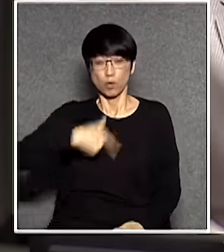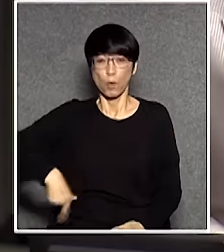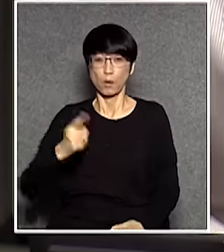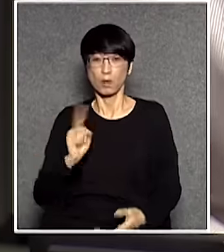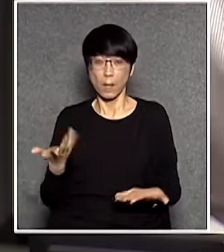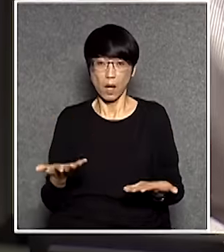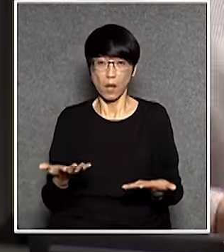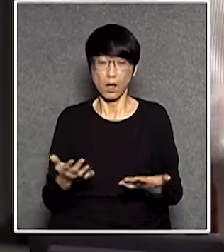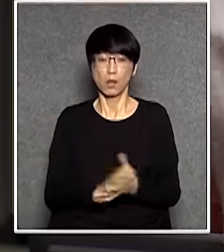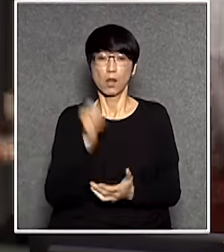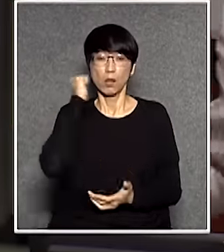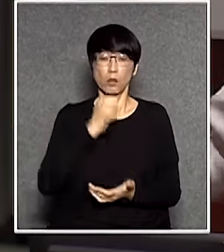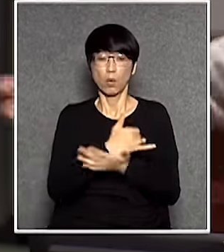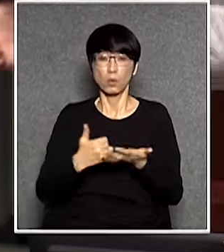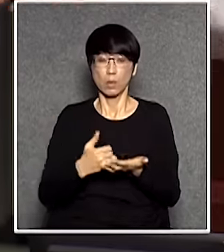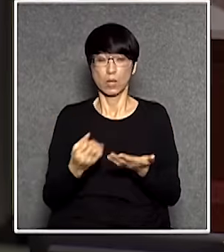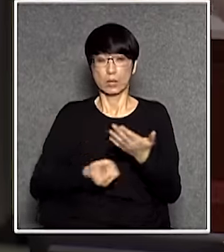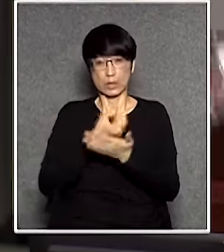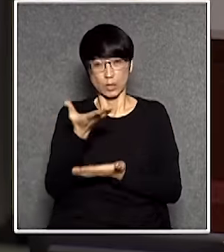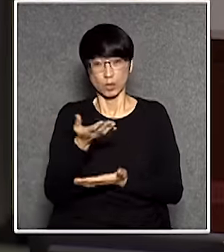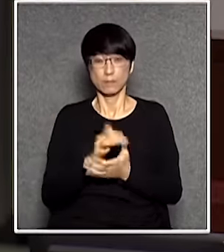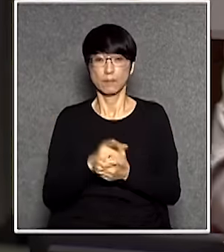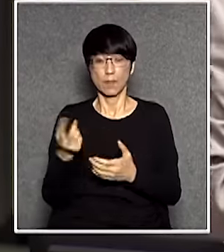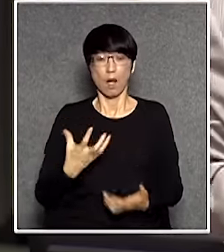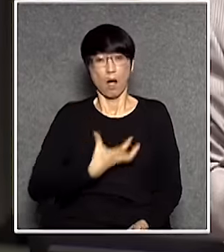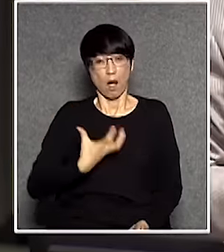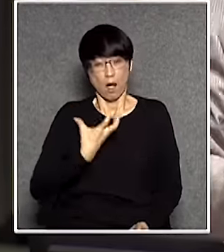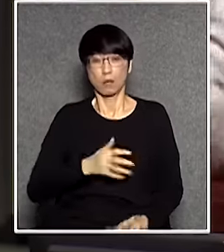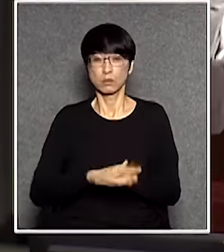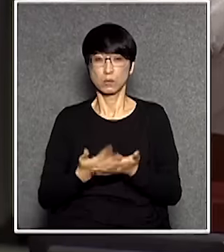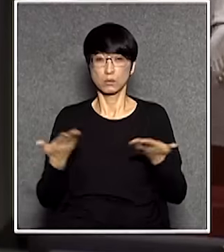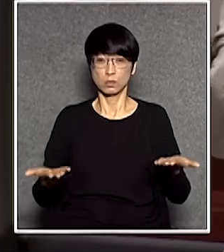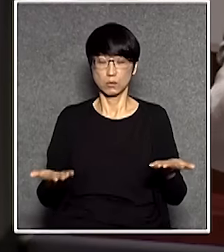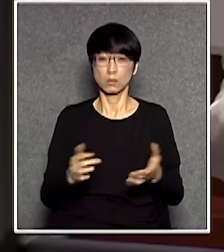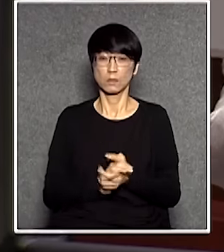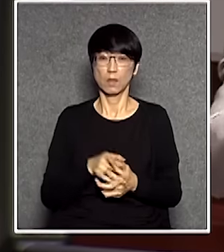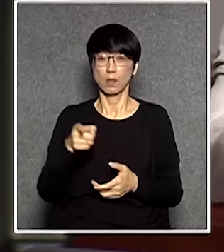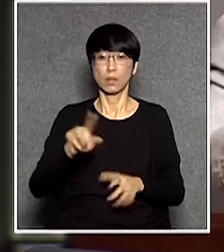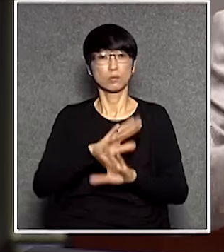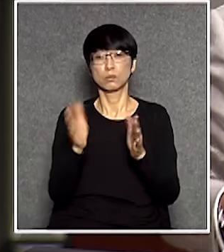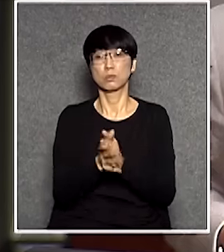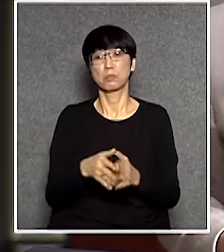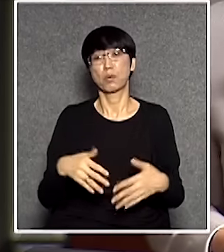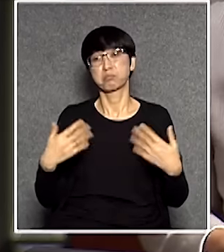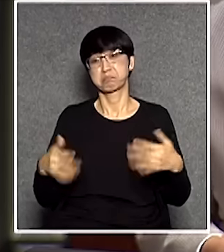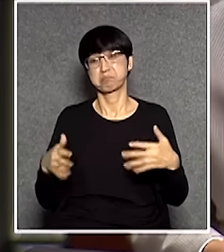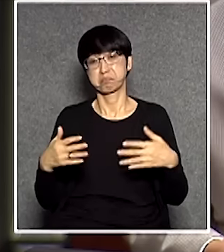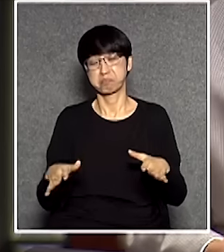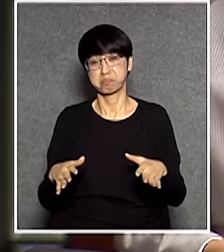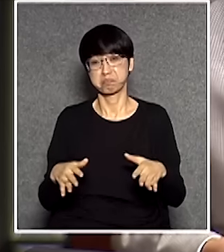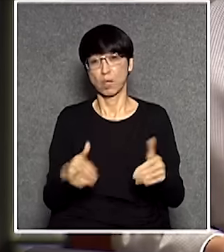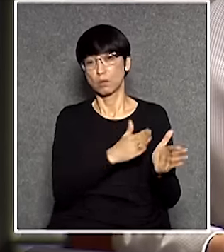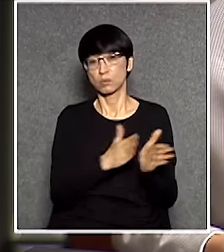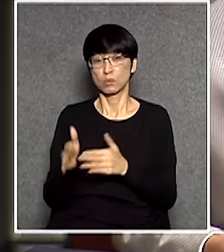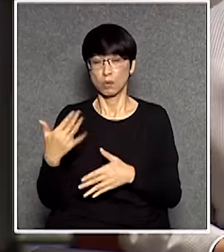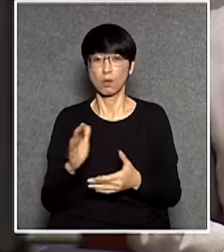初因為前民腿有保障提出哇那麽那麽那搞得慶合合現在你看給你搞定了唉可能